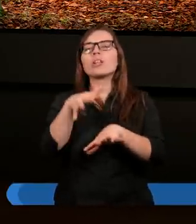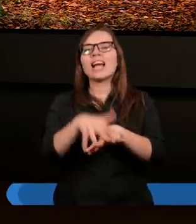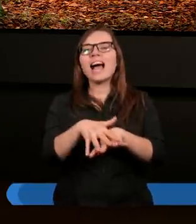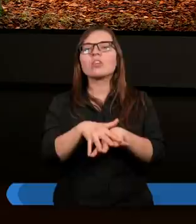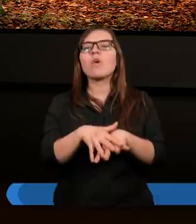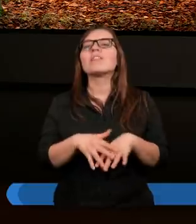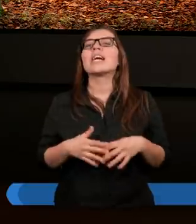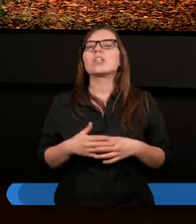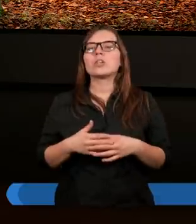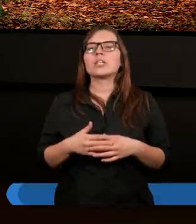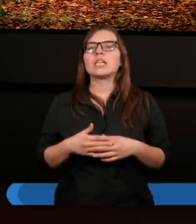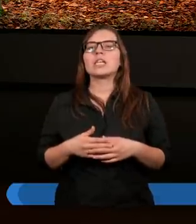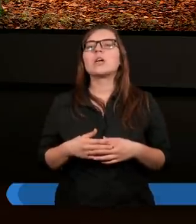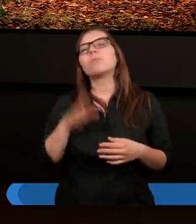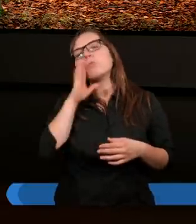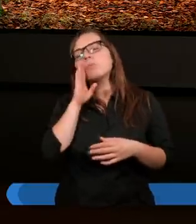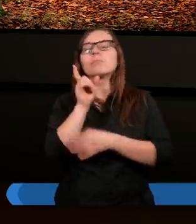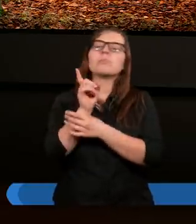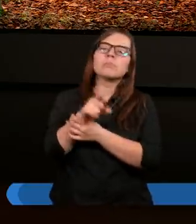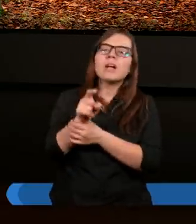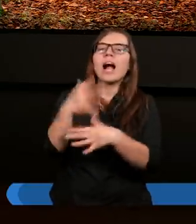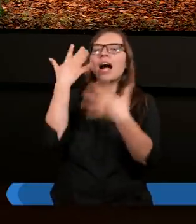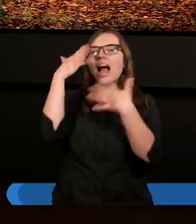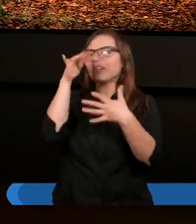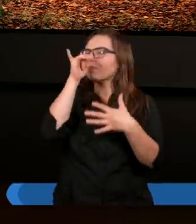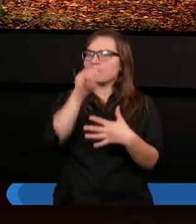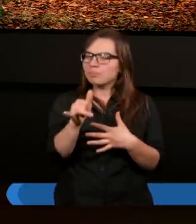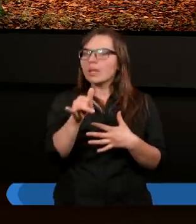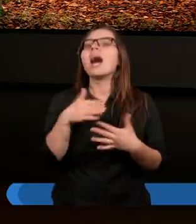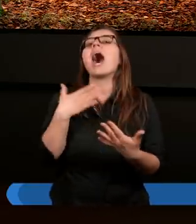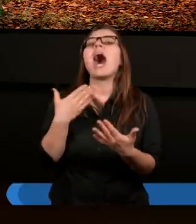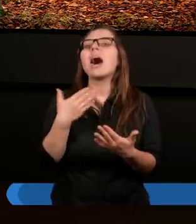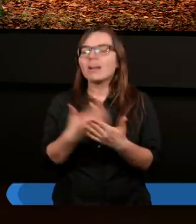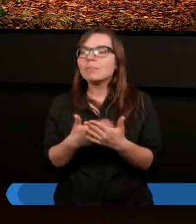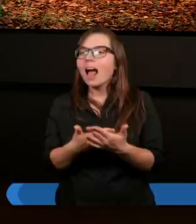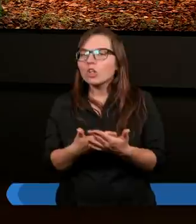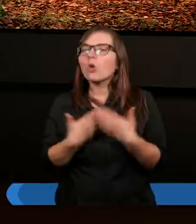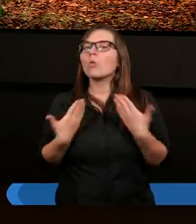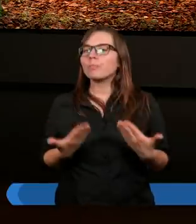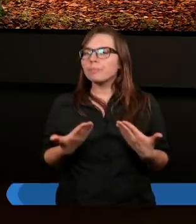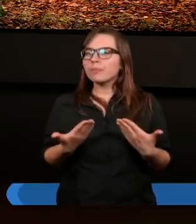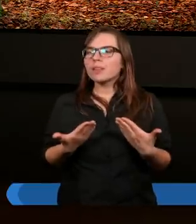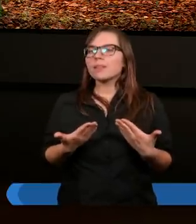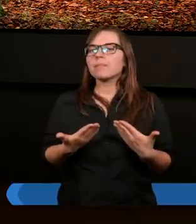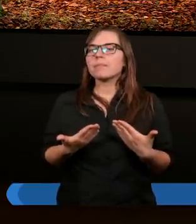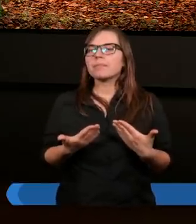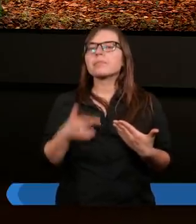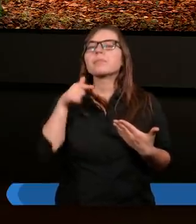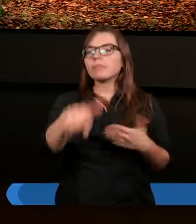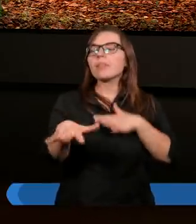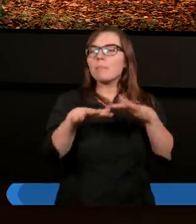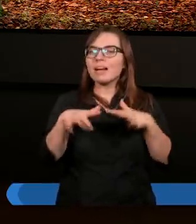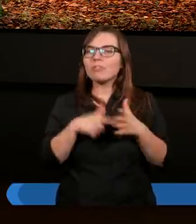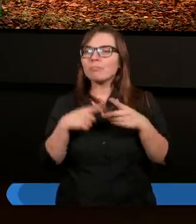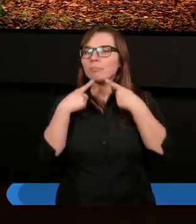błaho, lekceważąco. Aczkolwiek teraz w tym miejscu